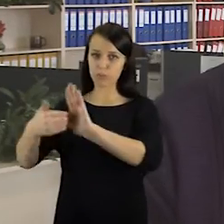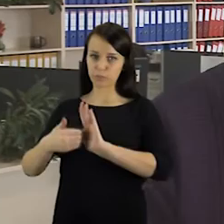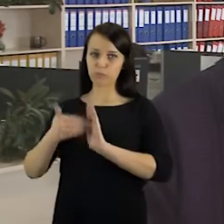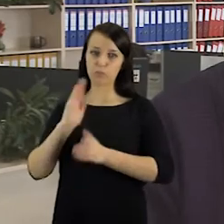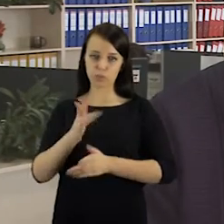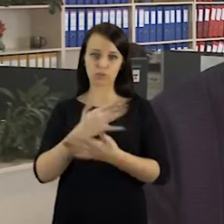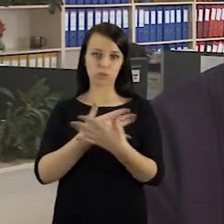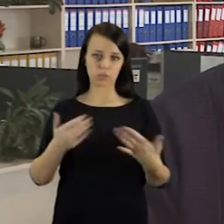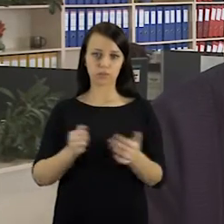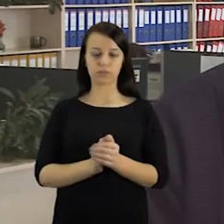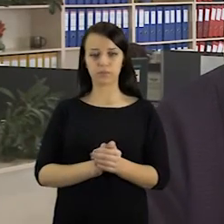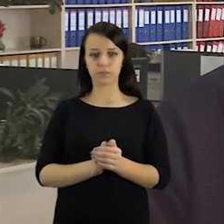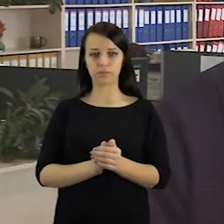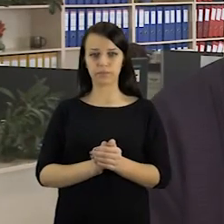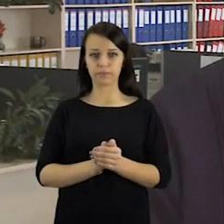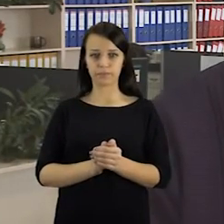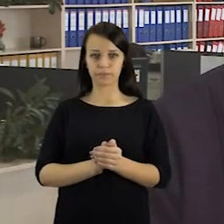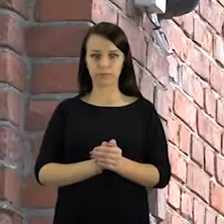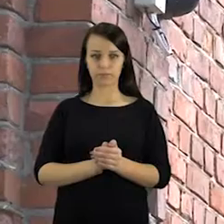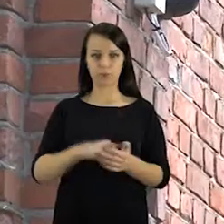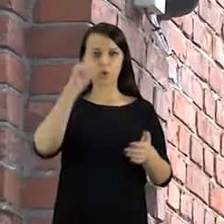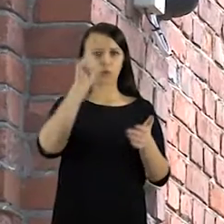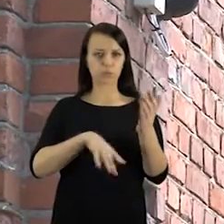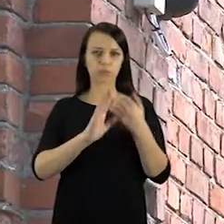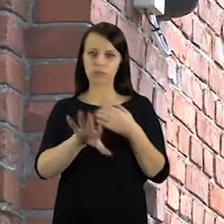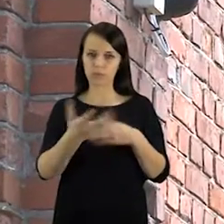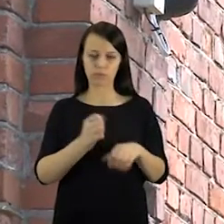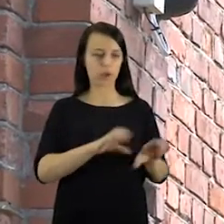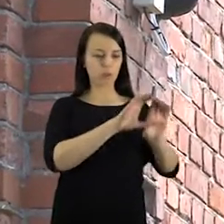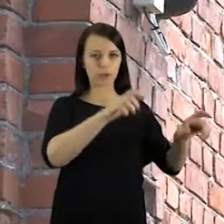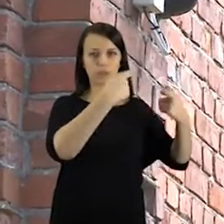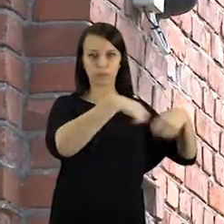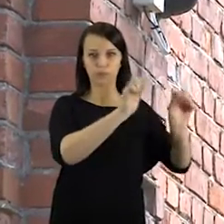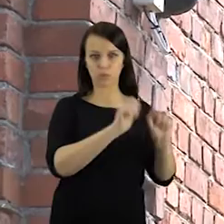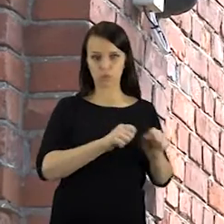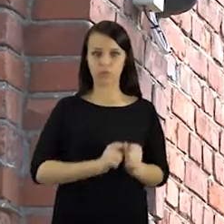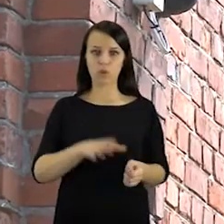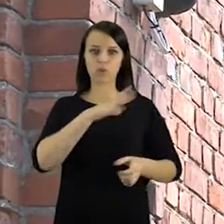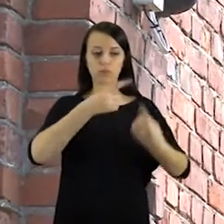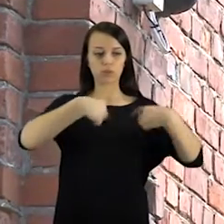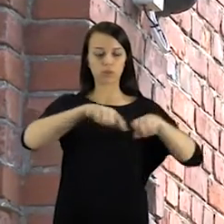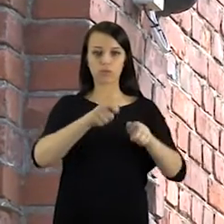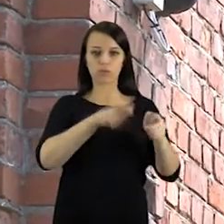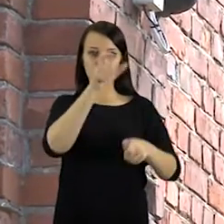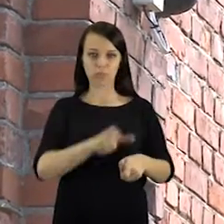projektą kažkokiam kitom jėgom, kitom investicijom. Vienas iš realiausių inkubatoriaus likimo variantų pastata vaiduokliai parduoti, kokią šio